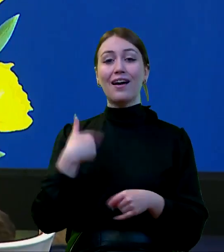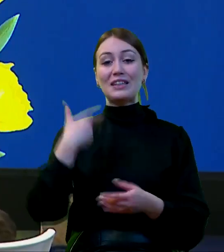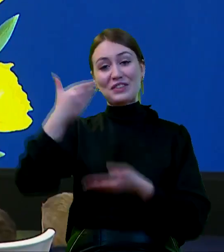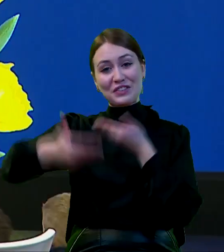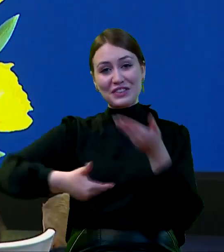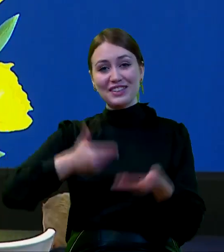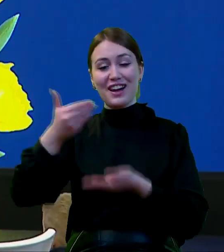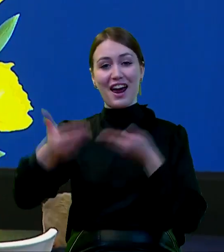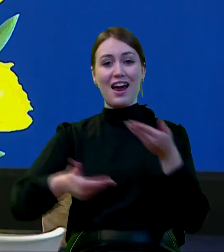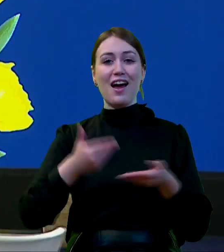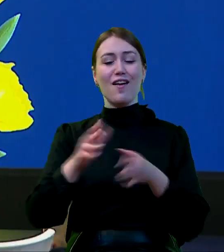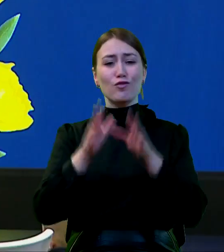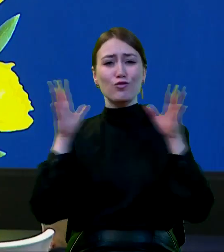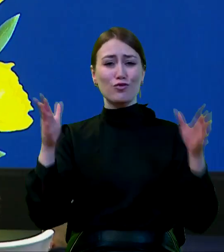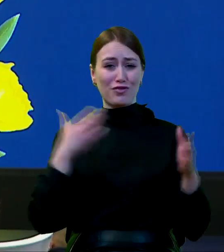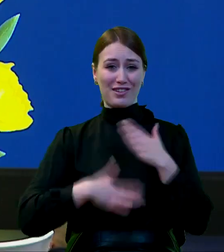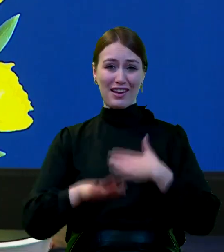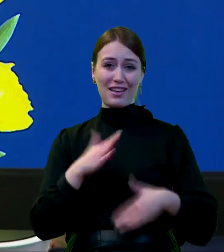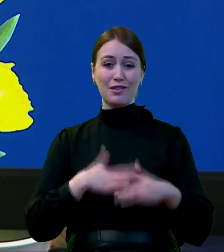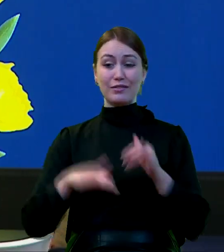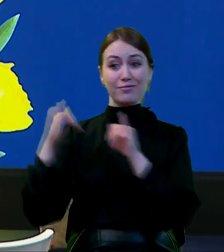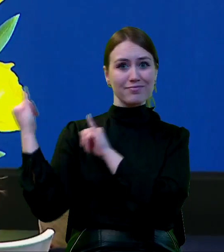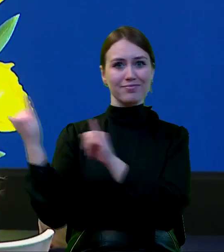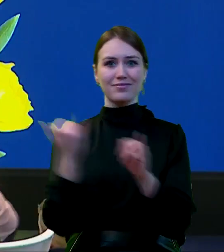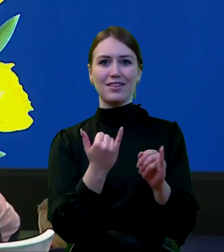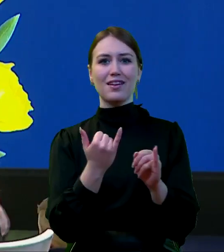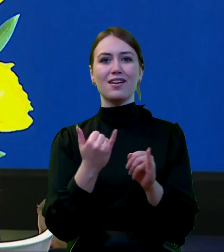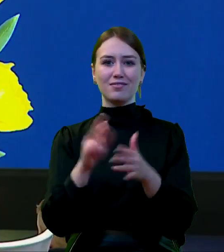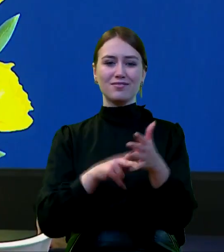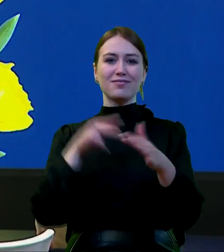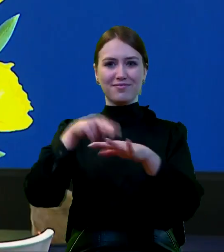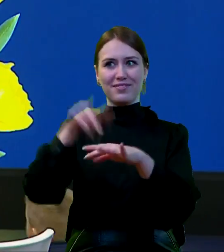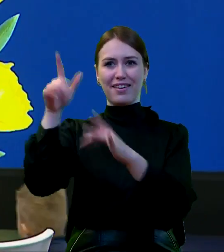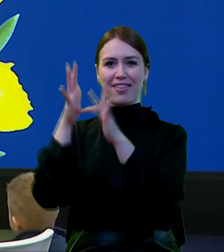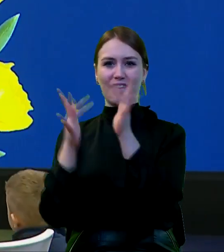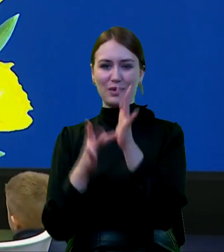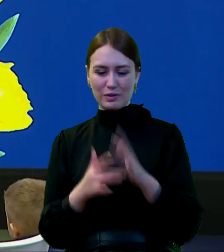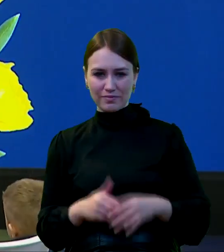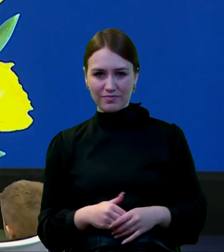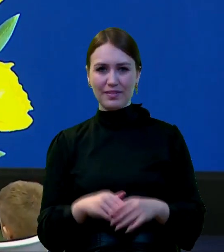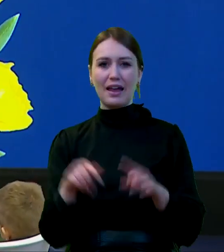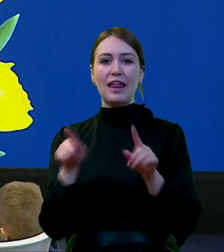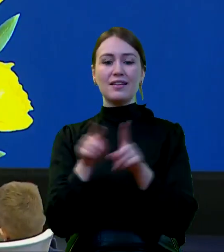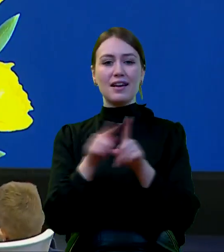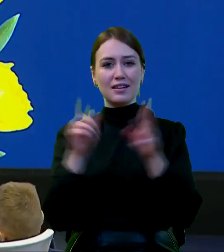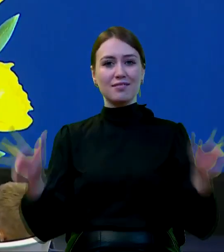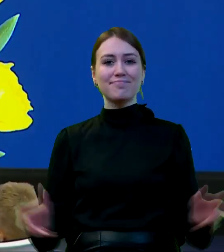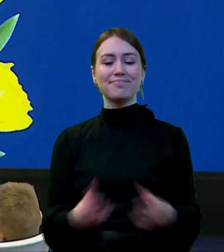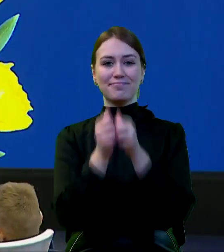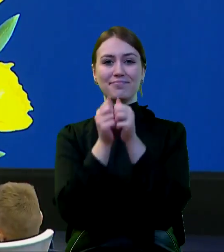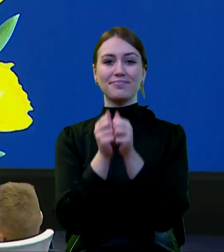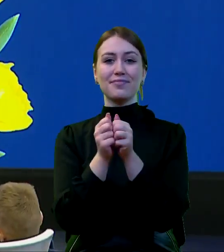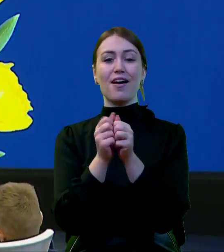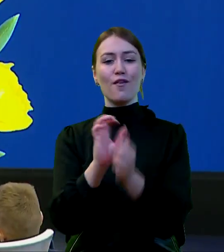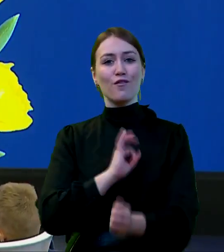wiele radości, błogosławieństwa od zmartwychwstałego Jezusa i odnalezienia